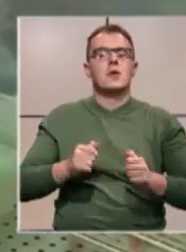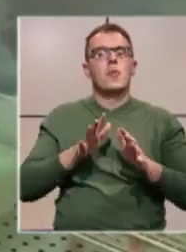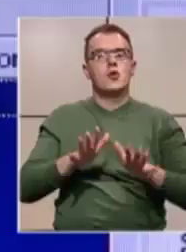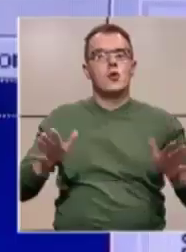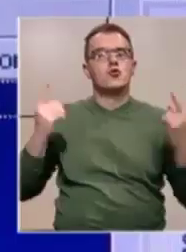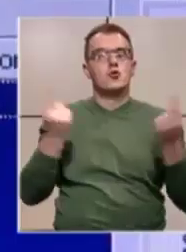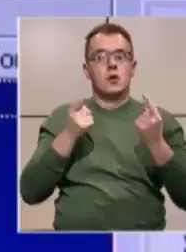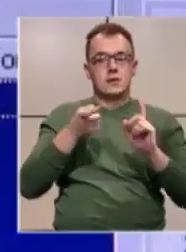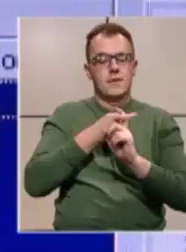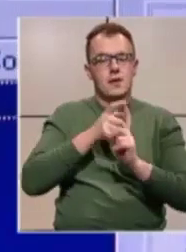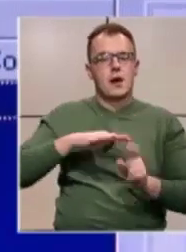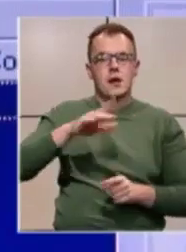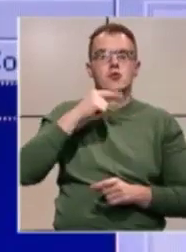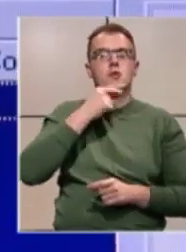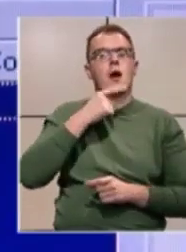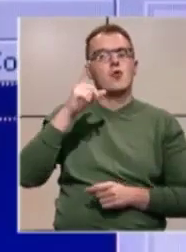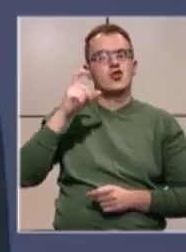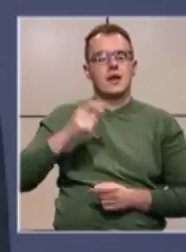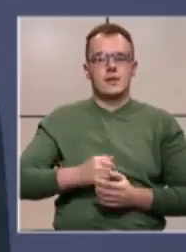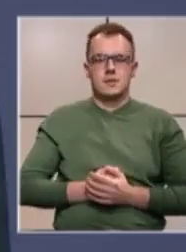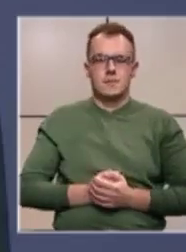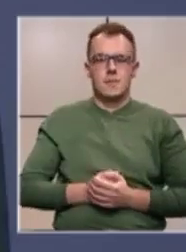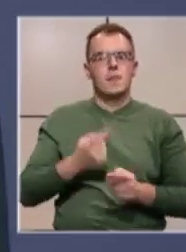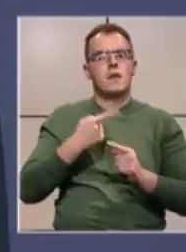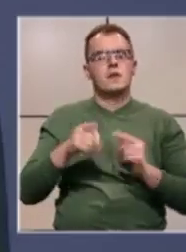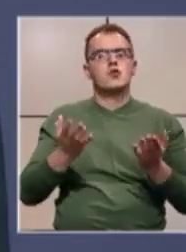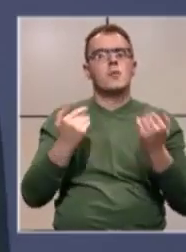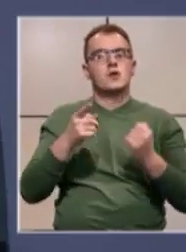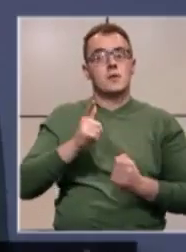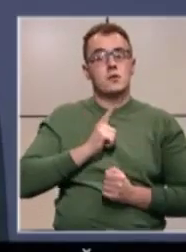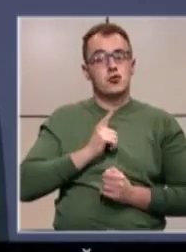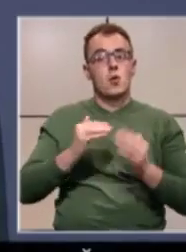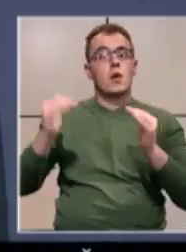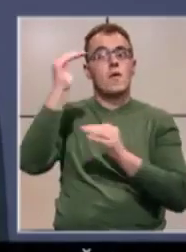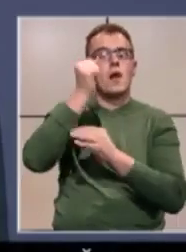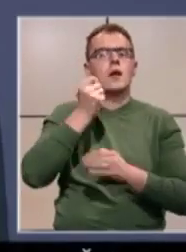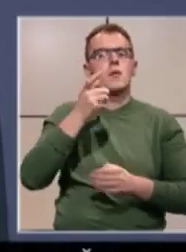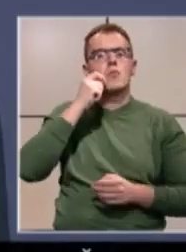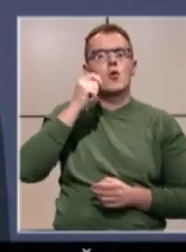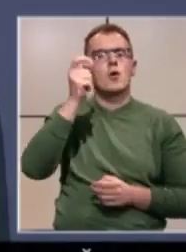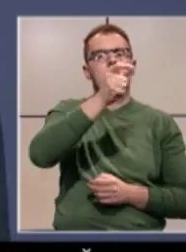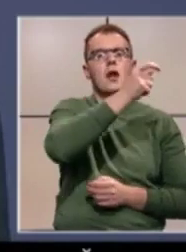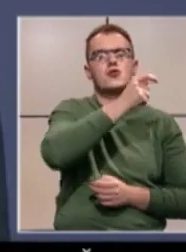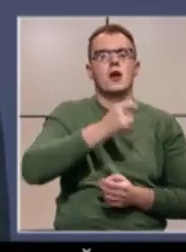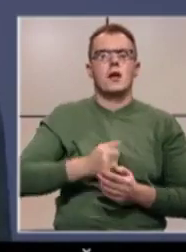situaciji u Federaciji, rekao je Čerkez. S obzirom da se očekuje veliki broj građana,